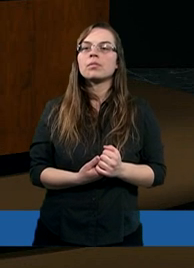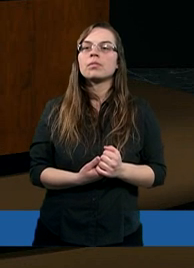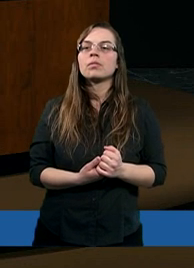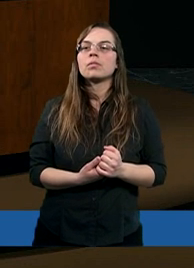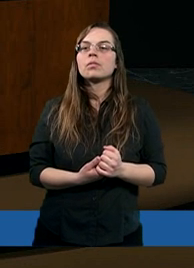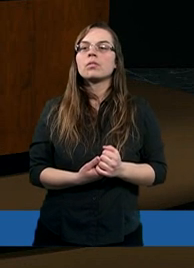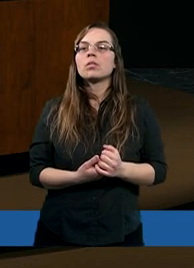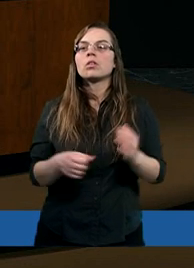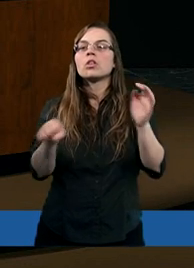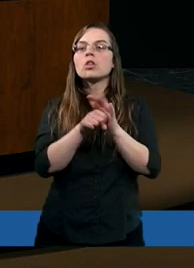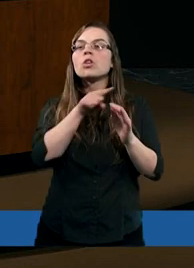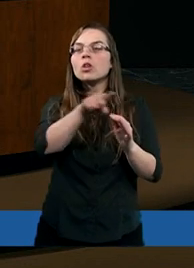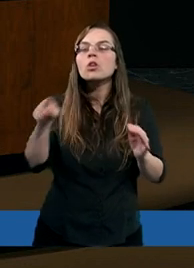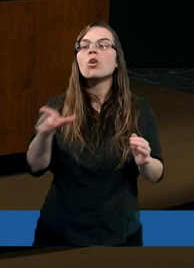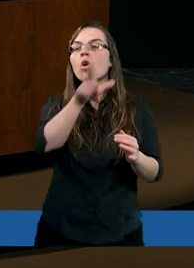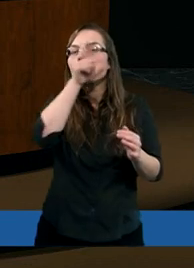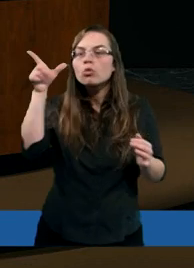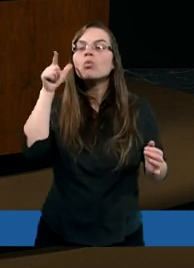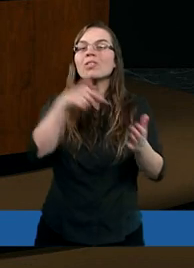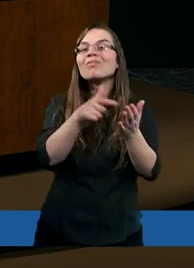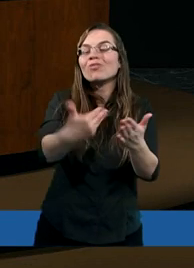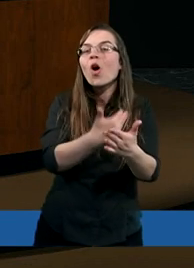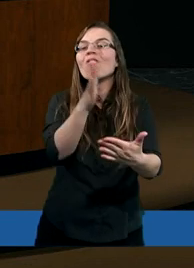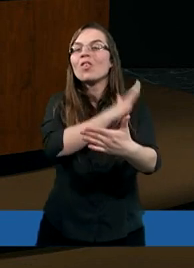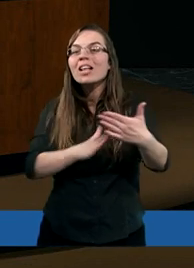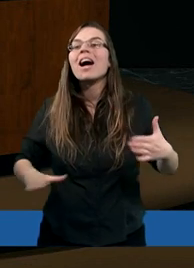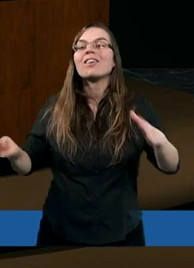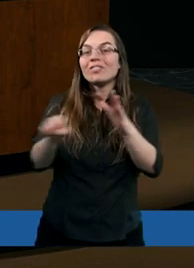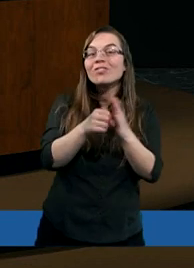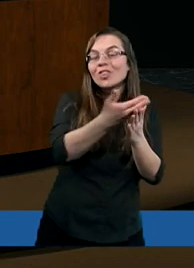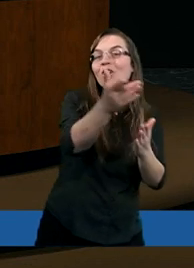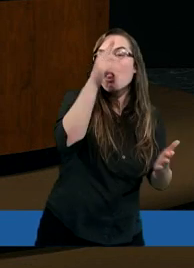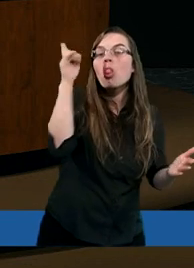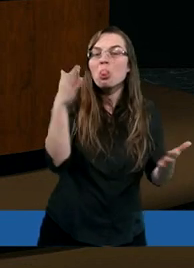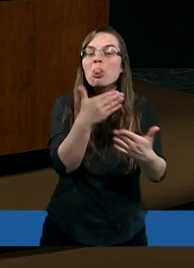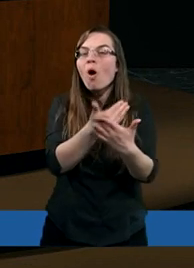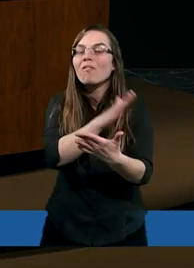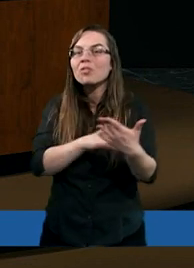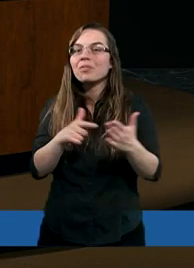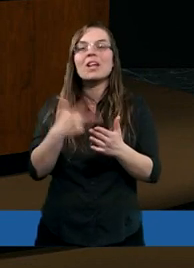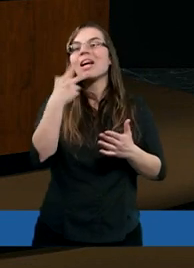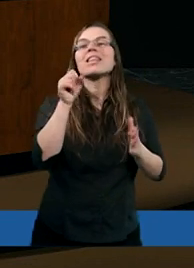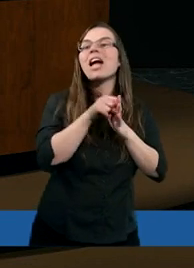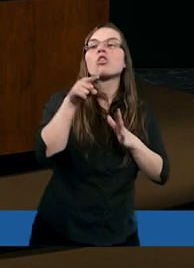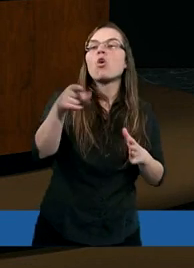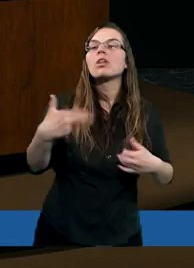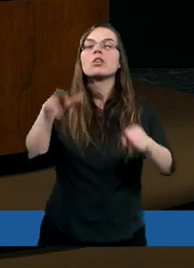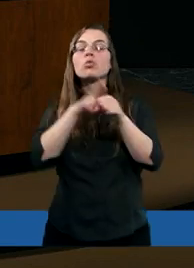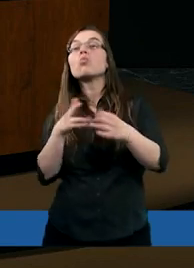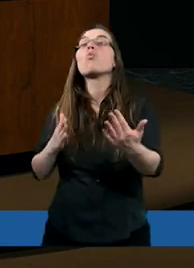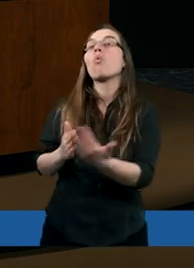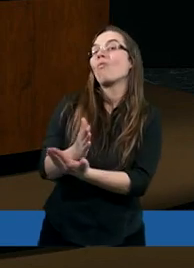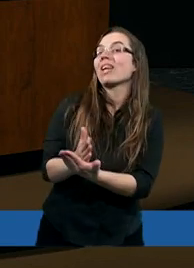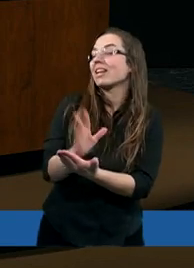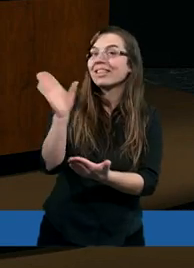Do tych niepowląt, do tych nowonarodzonych. Tych nowonarodzonych. Już nie do tych, którzy tylko